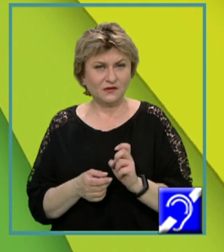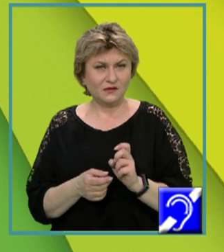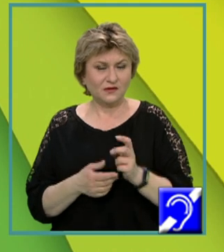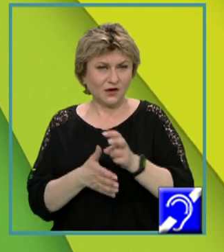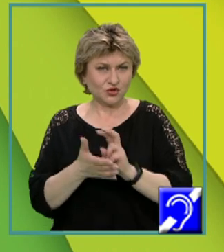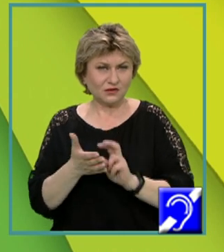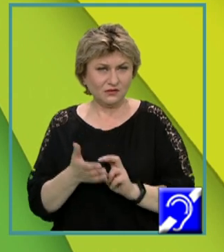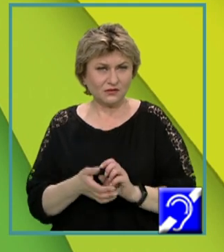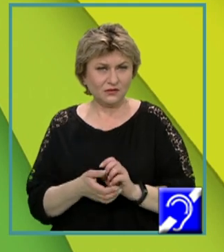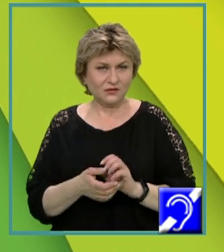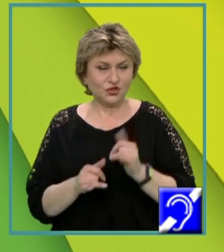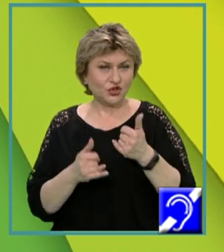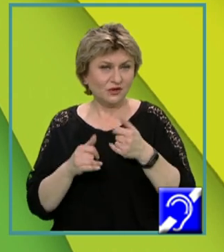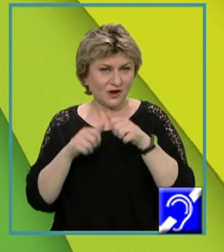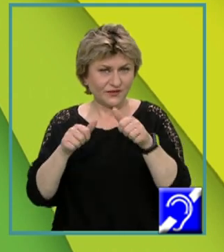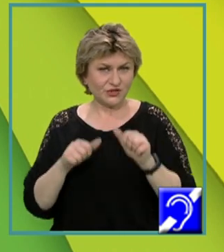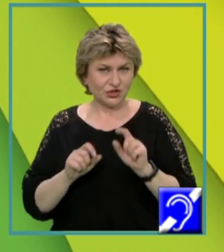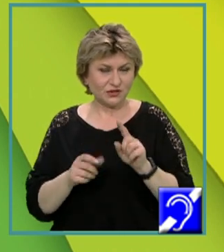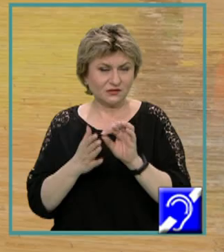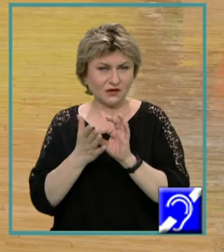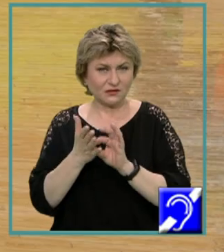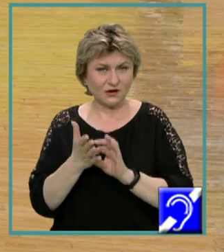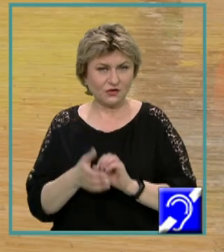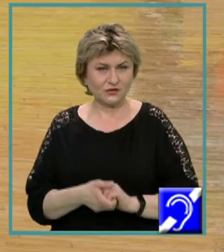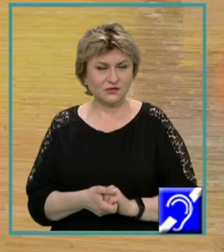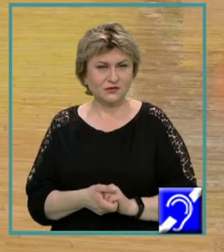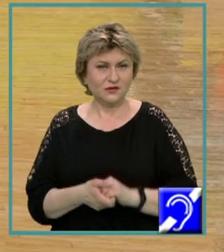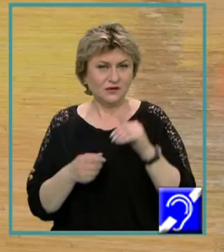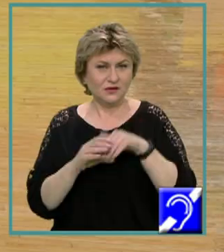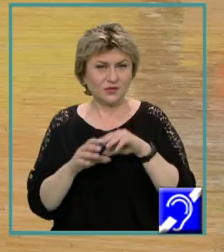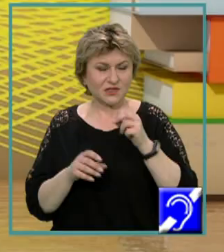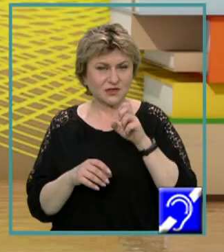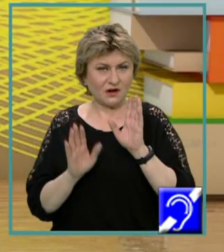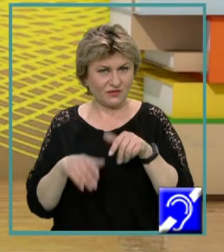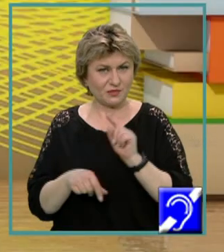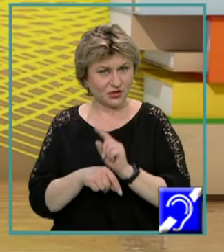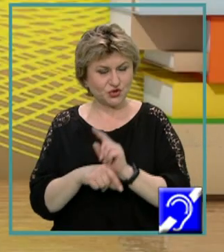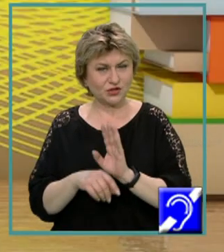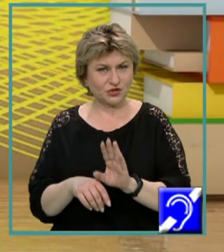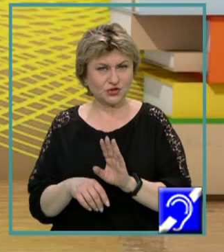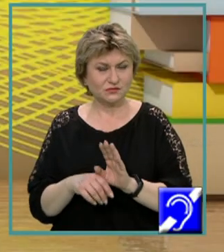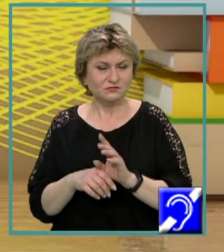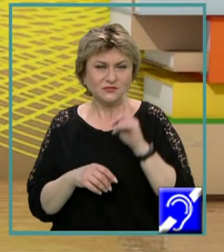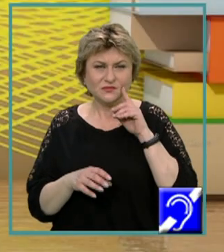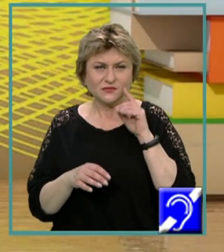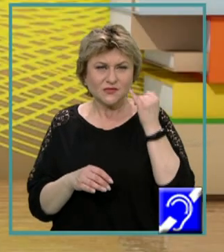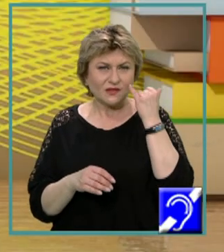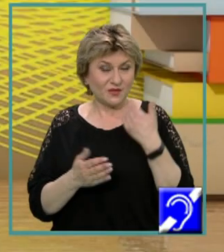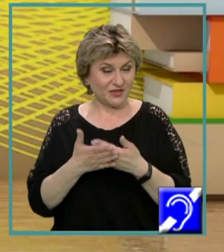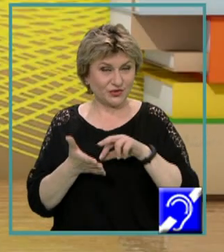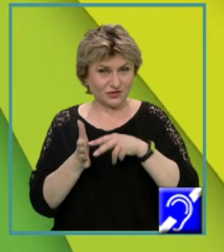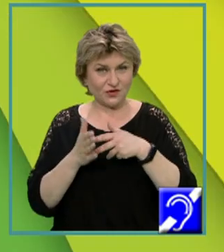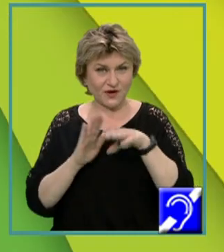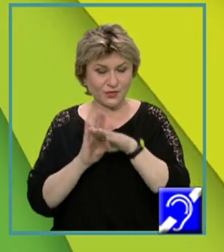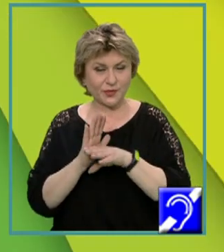a citirii și a fișării datelor. În Pascal, avem aceeași strategie pentru rezolvarea